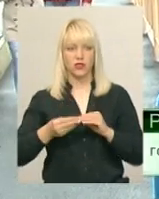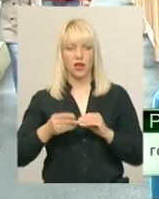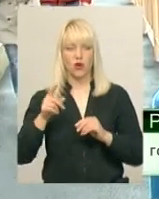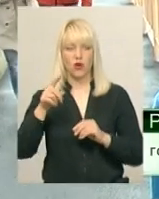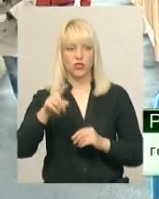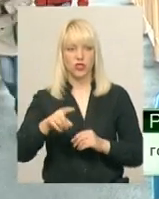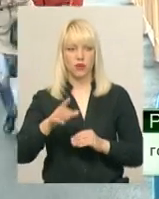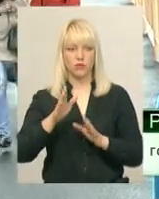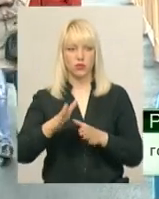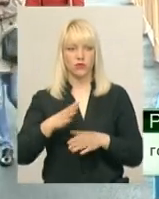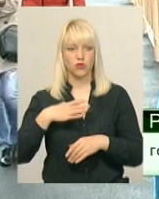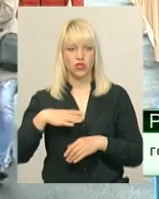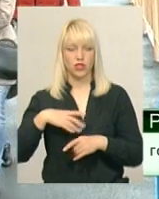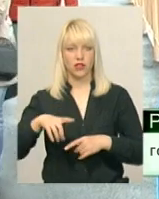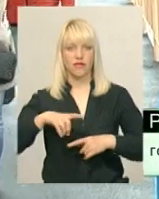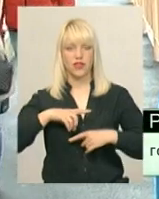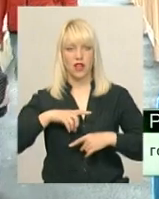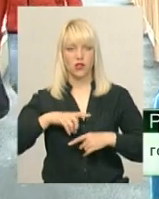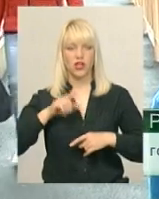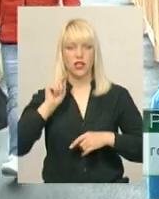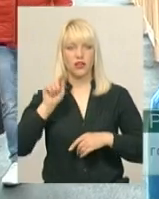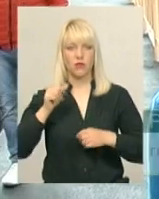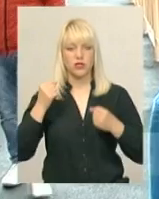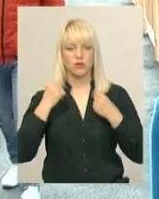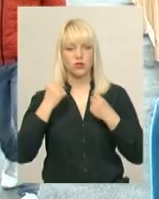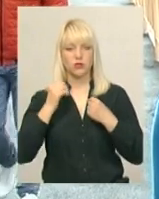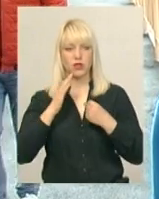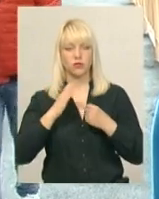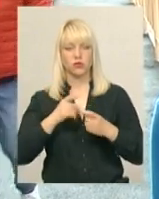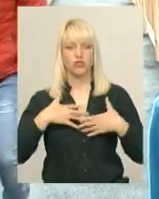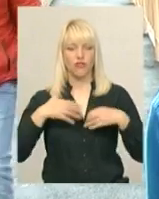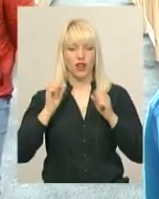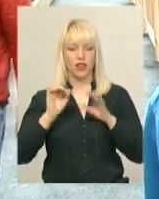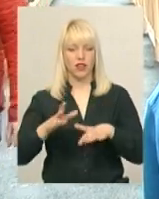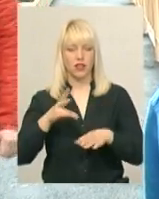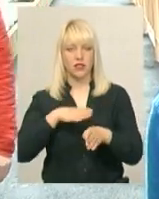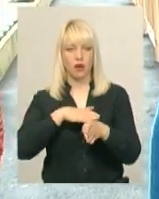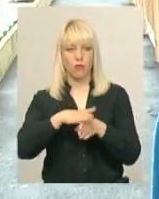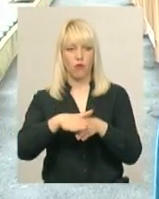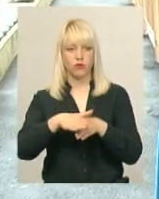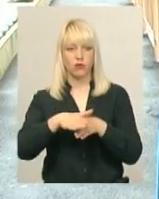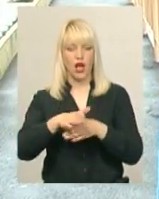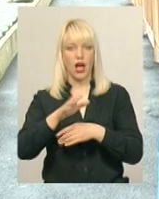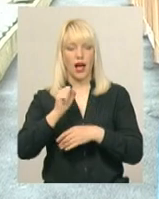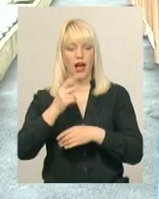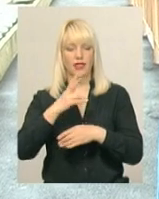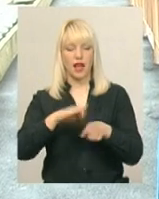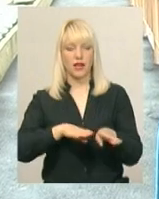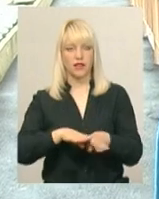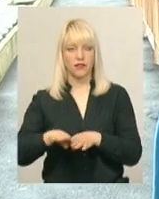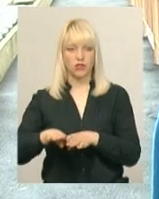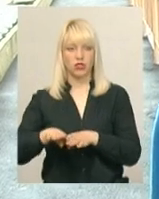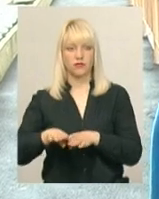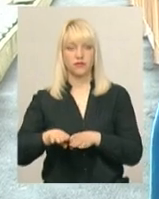хоча будемо чекати фіналу. Там спортсмени будуть вже викладатись на повну. А на рівні